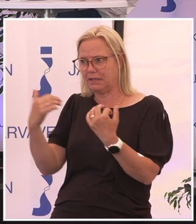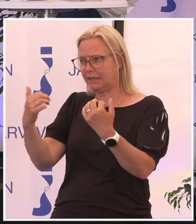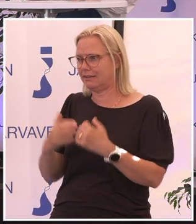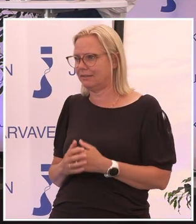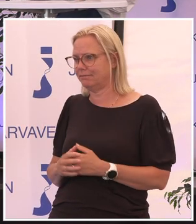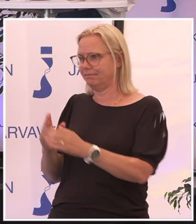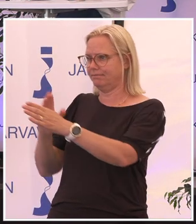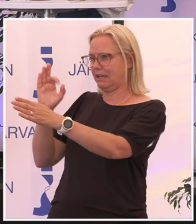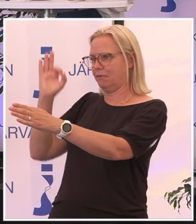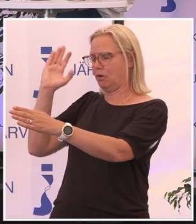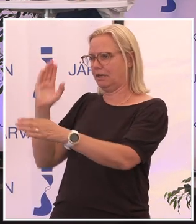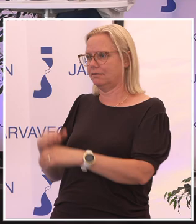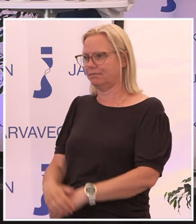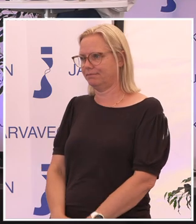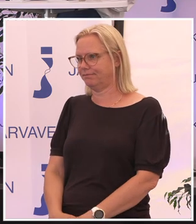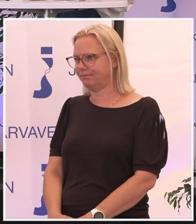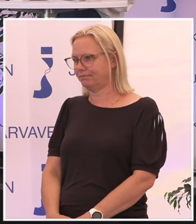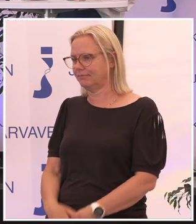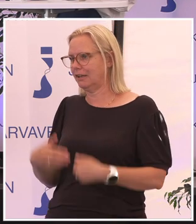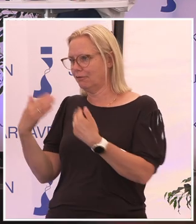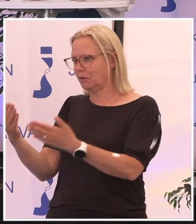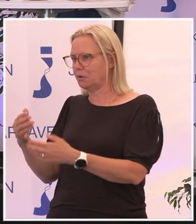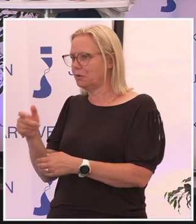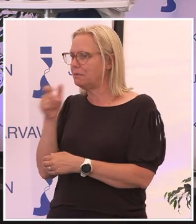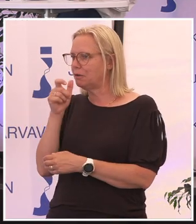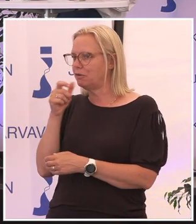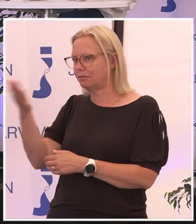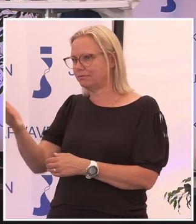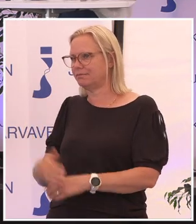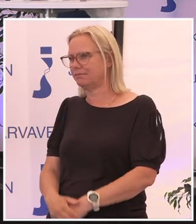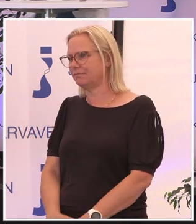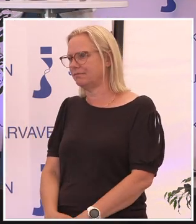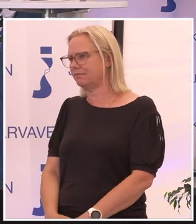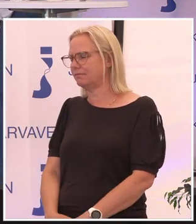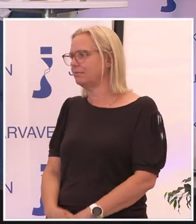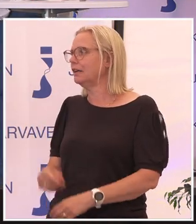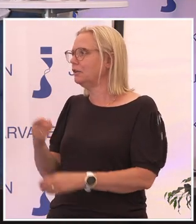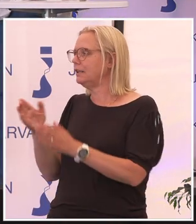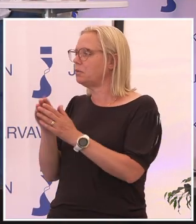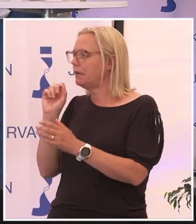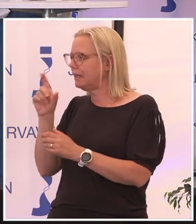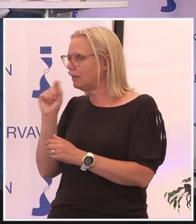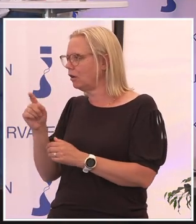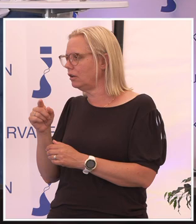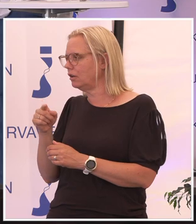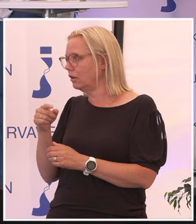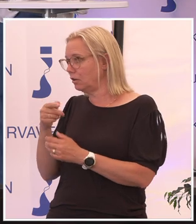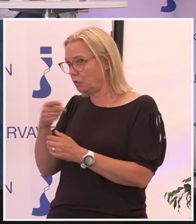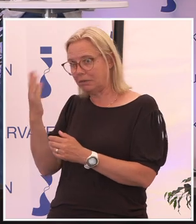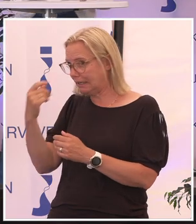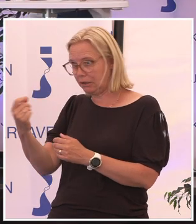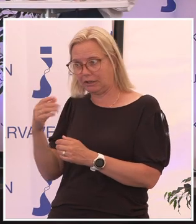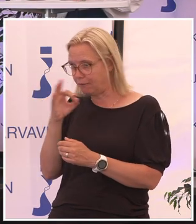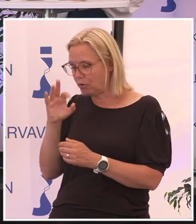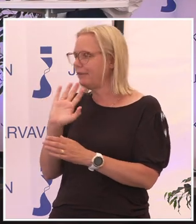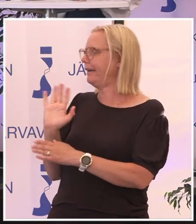Ja, har en hand. Varsågod, det kommer en mikrofon här. Och de som är med oss digitalt, Karin, de kan inte skicka in frågor. Nej,